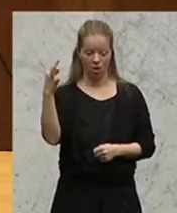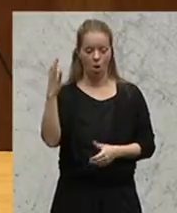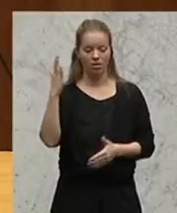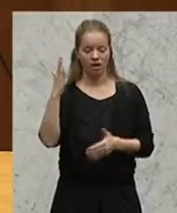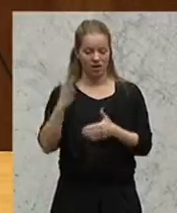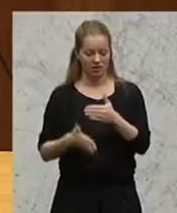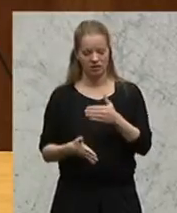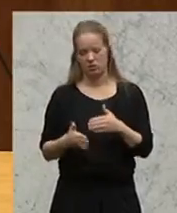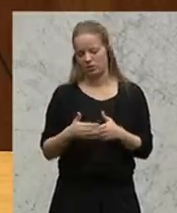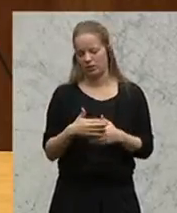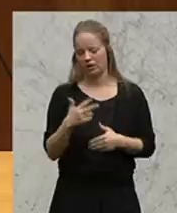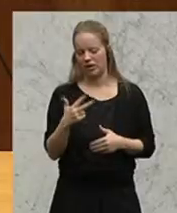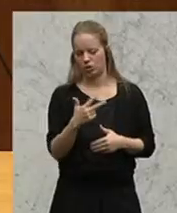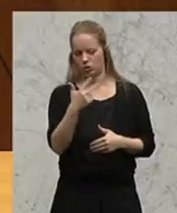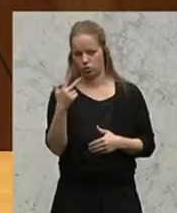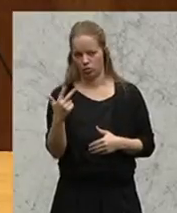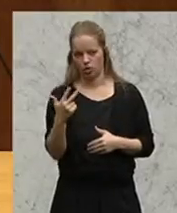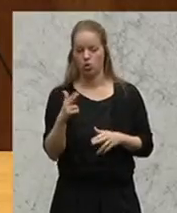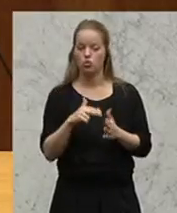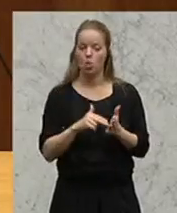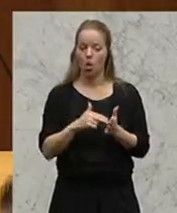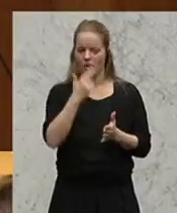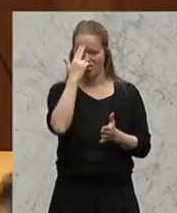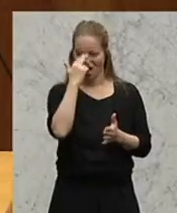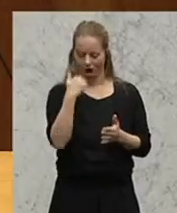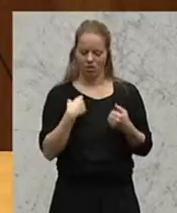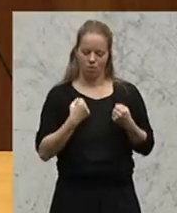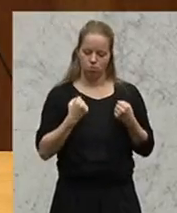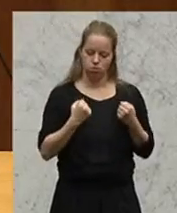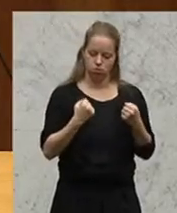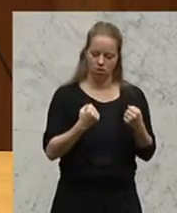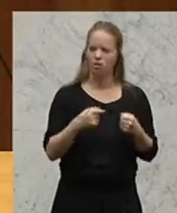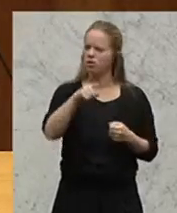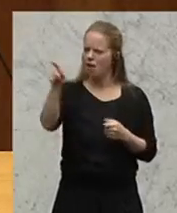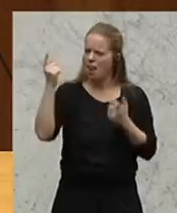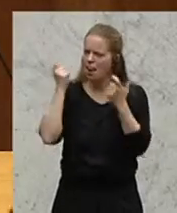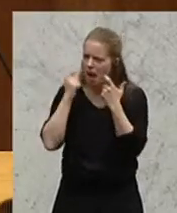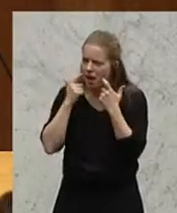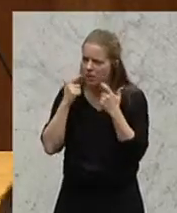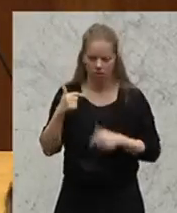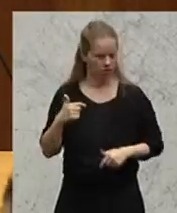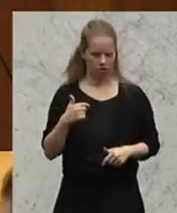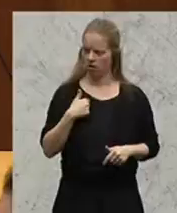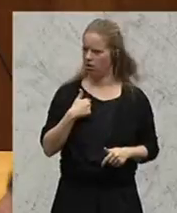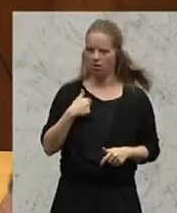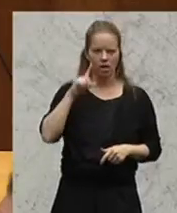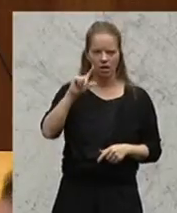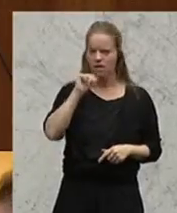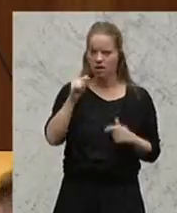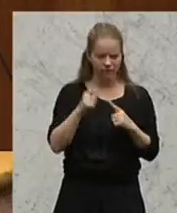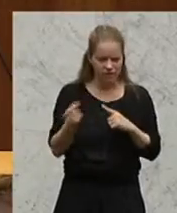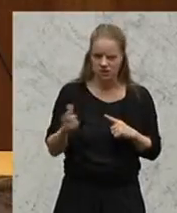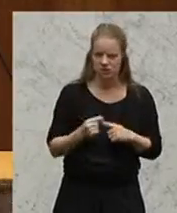letzten, sagen wir drei Stunden davon, in der Nacht im Auto sitzt. Sie lachen. Ich finde das absolut nicht zum Lachen,